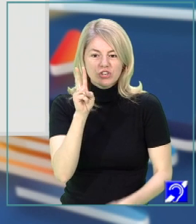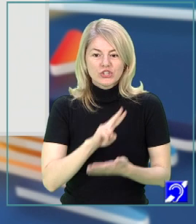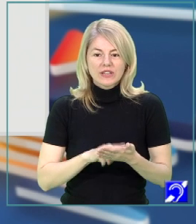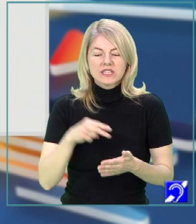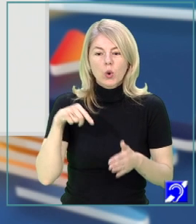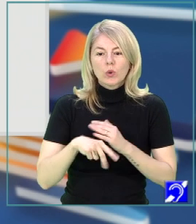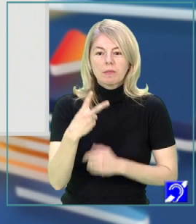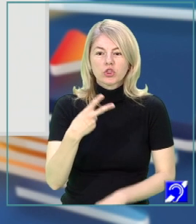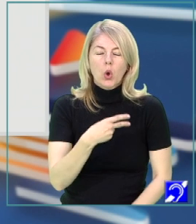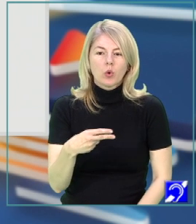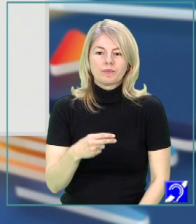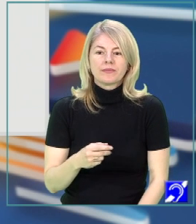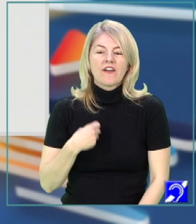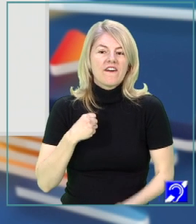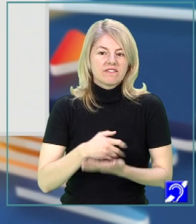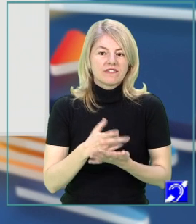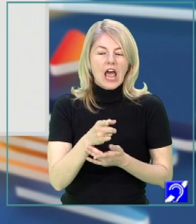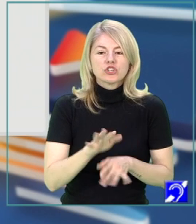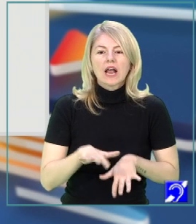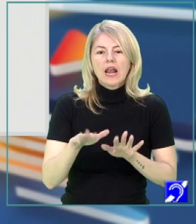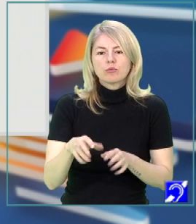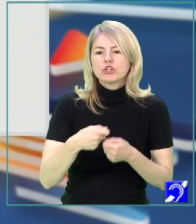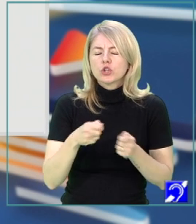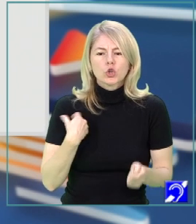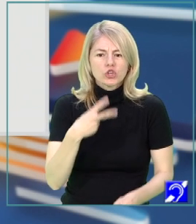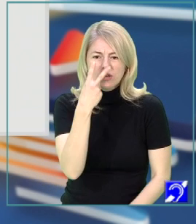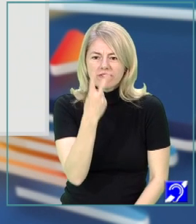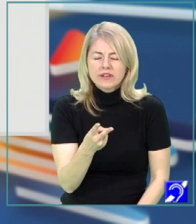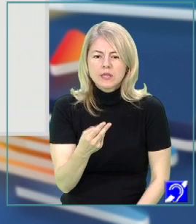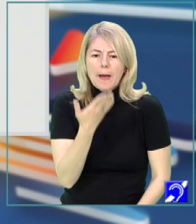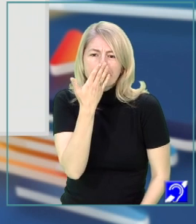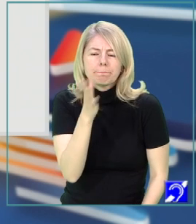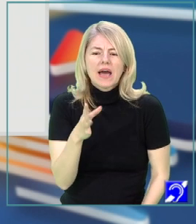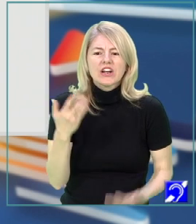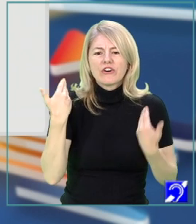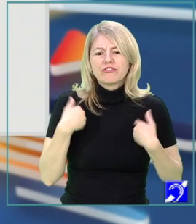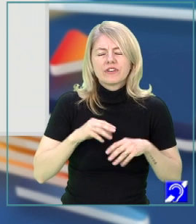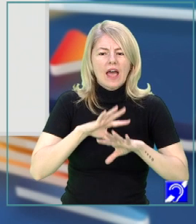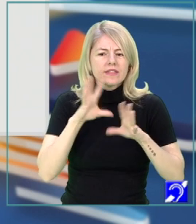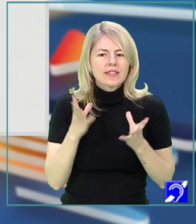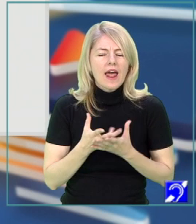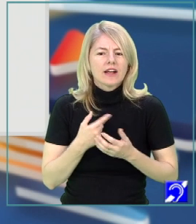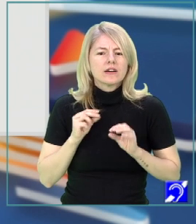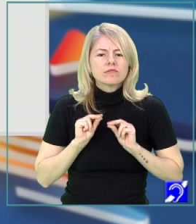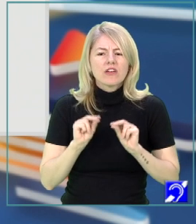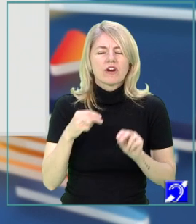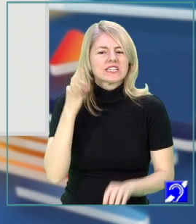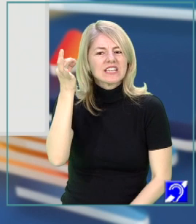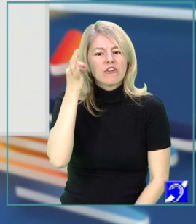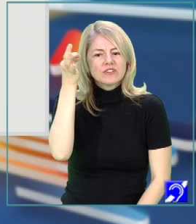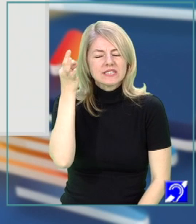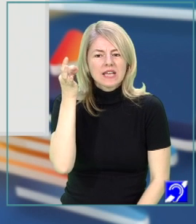strofe. Căci vraja asta care plutește în tot ce vezi, de parcă firea întreagă te îndeamnă să visezi,